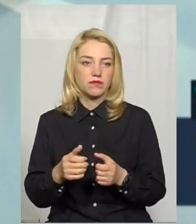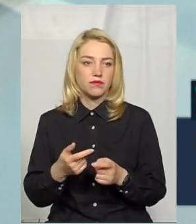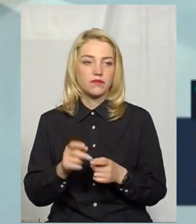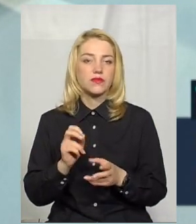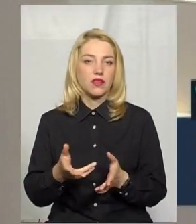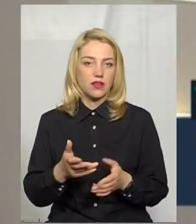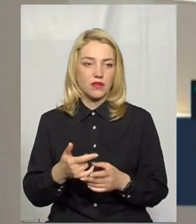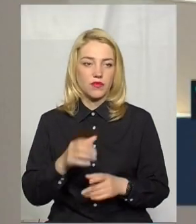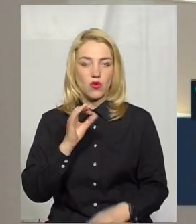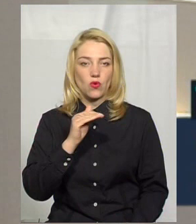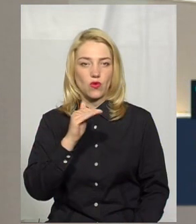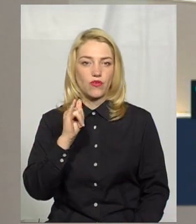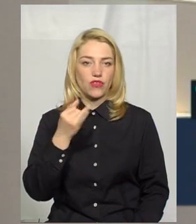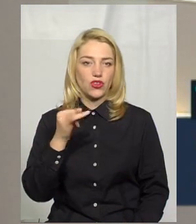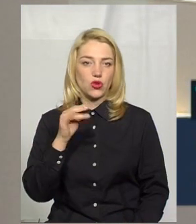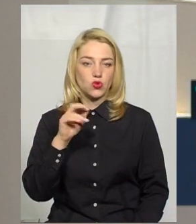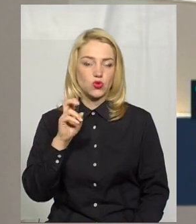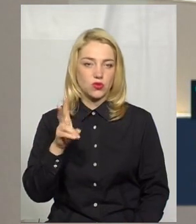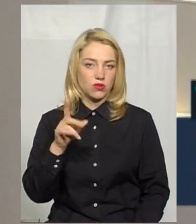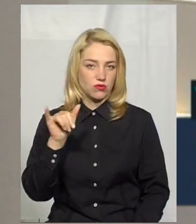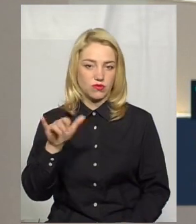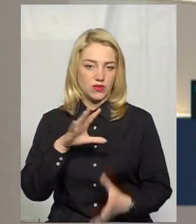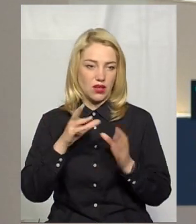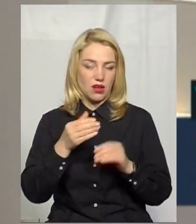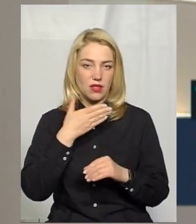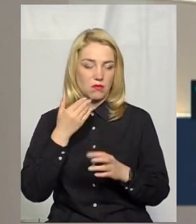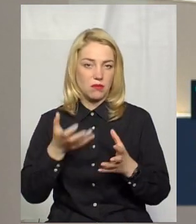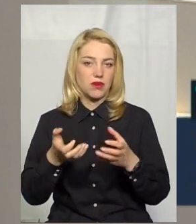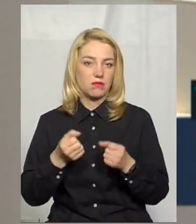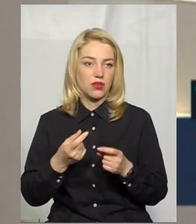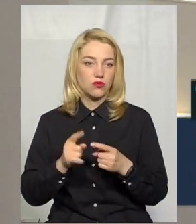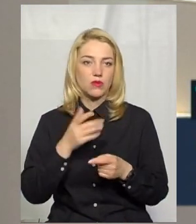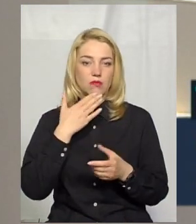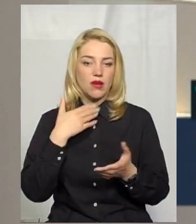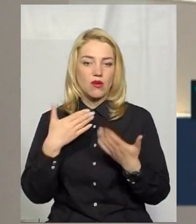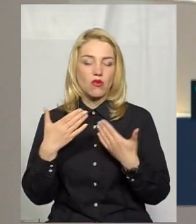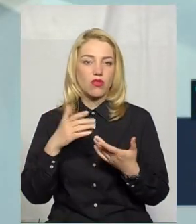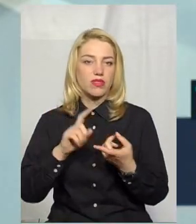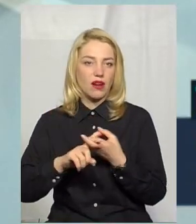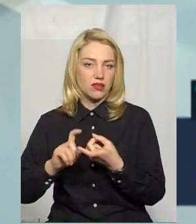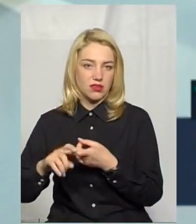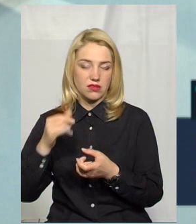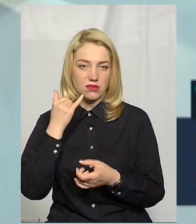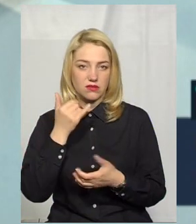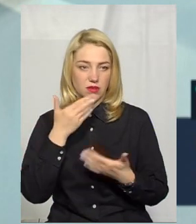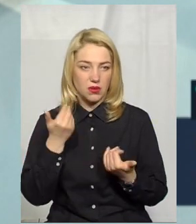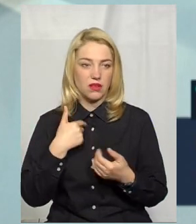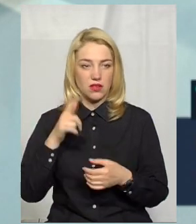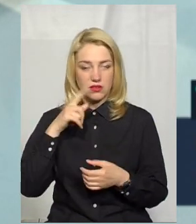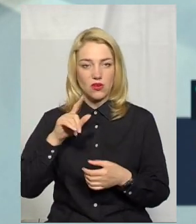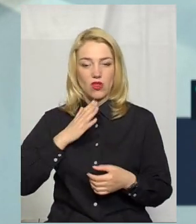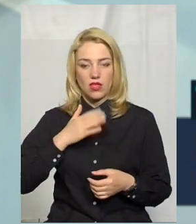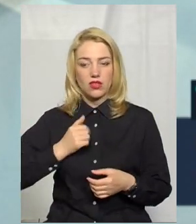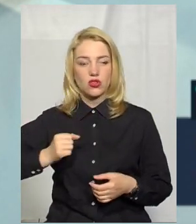таки, у Руслана Афічука взагалі, я так розумію, відсутнє приймання, тому що немає контактів. Я знаю, що ваші колеги-журналісти